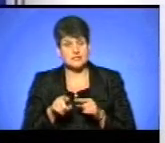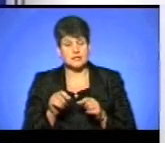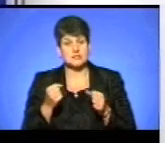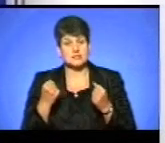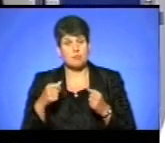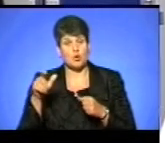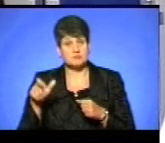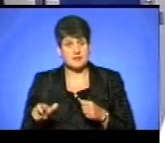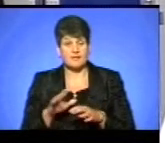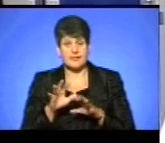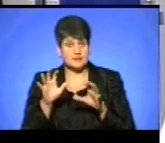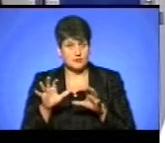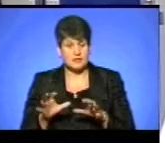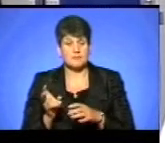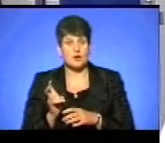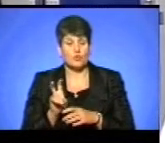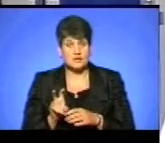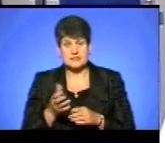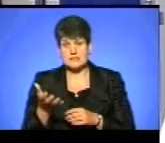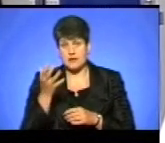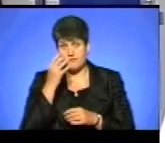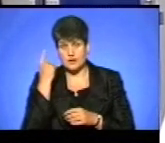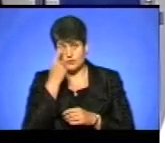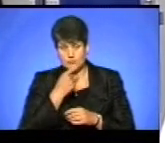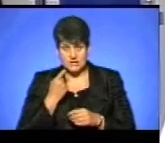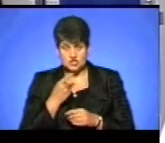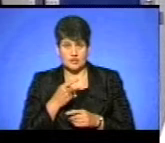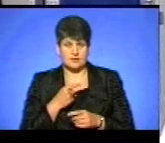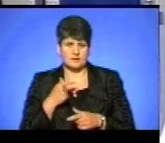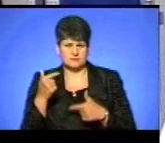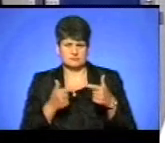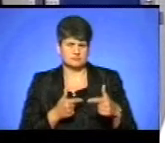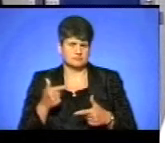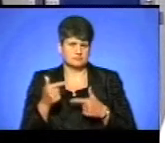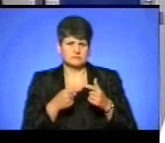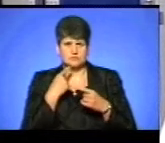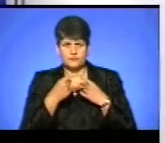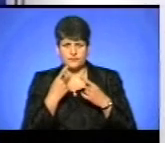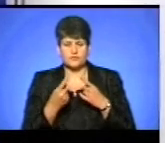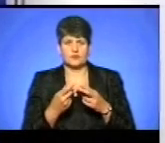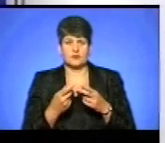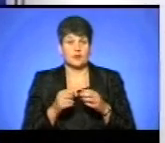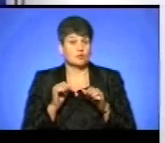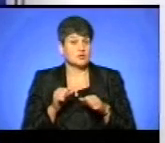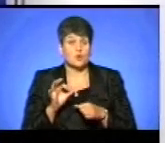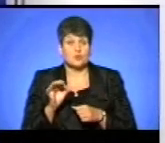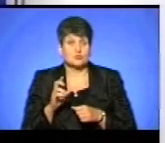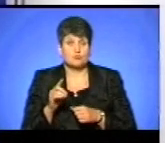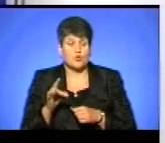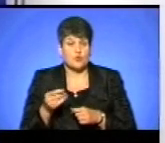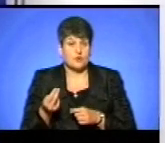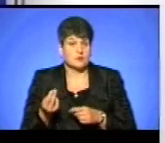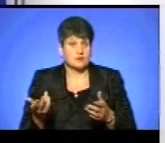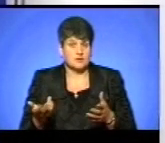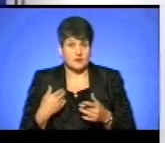мірі незаконними, які приходять, які закривають свої обличчя, які хамлять, і які агресивно налаштовані, невідомо чим узброєні. Тобто, я би